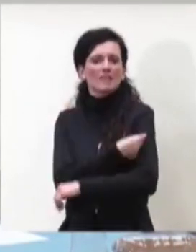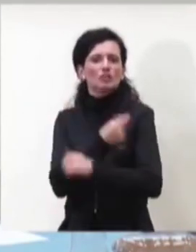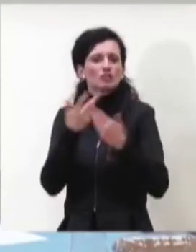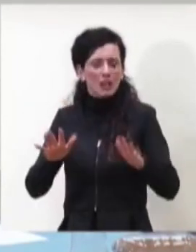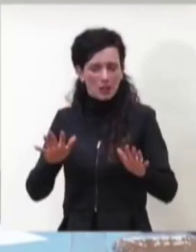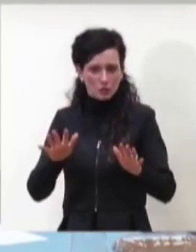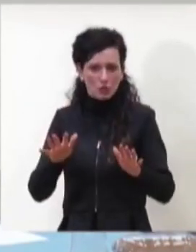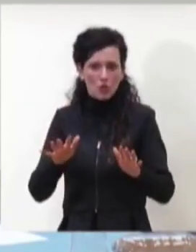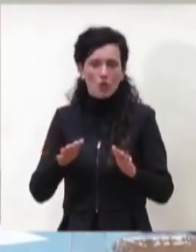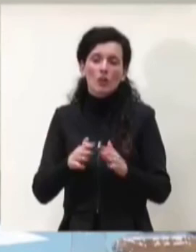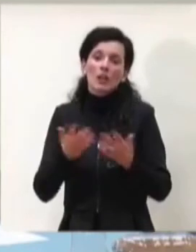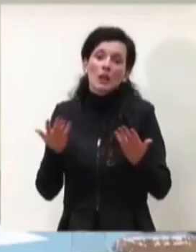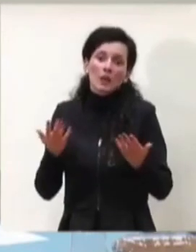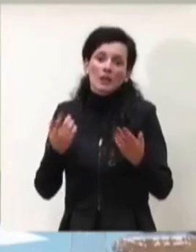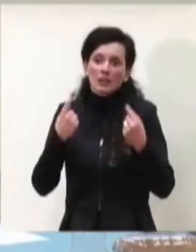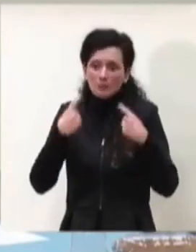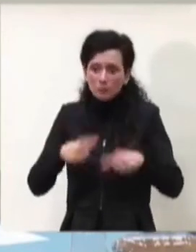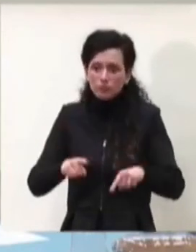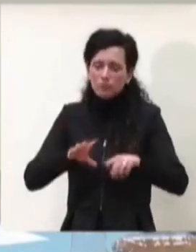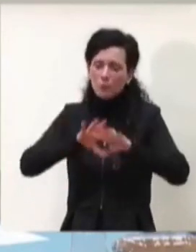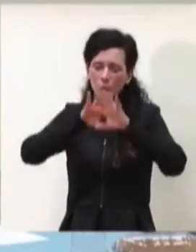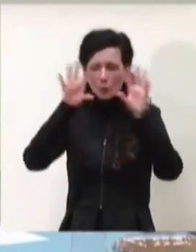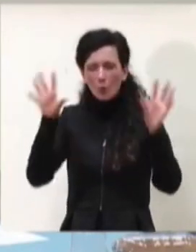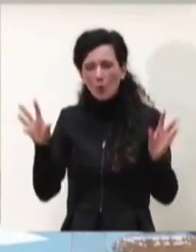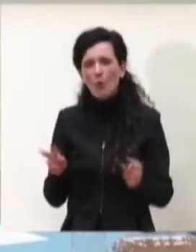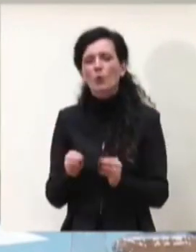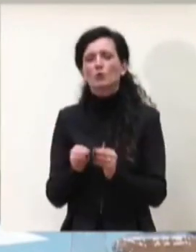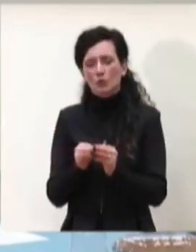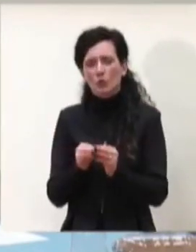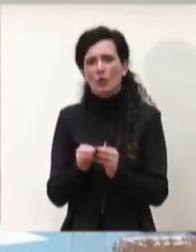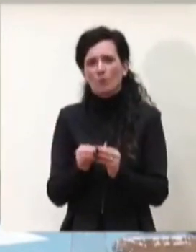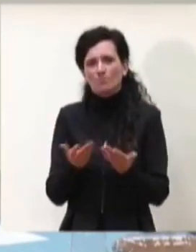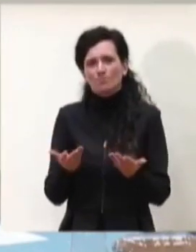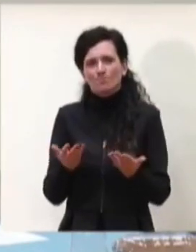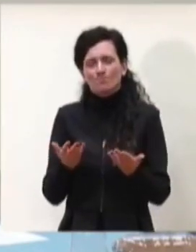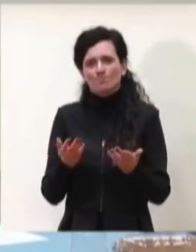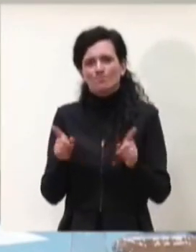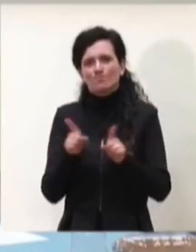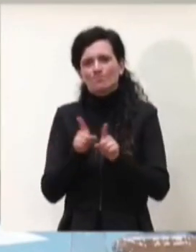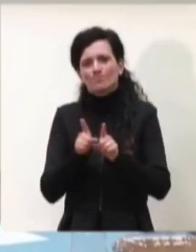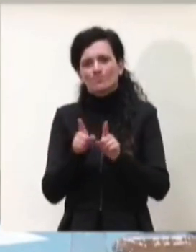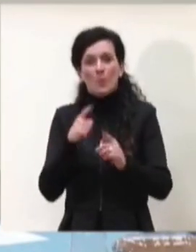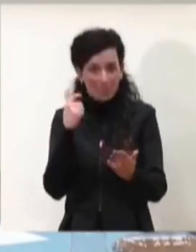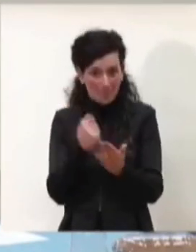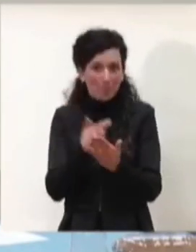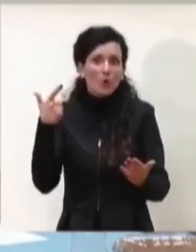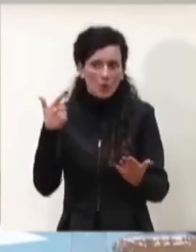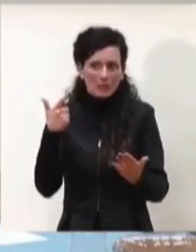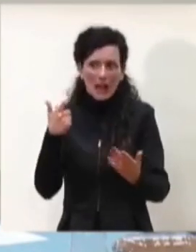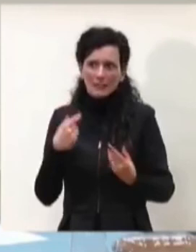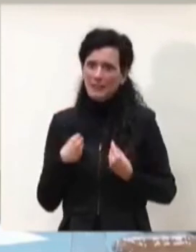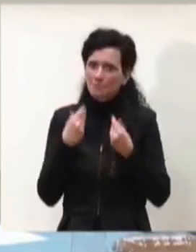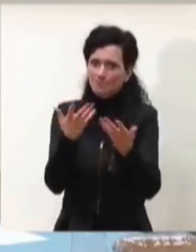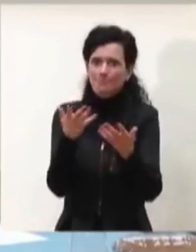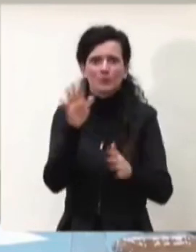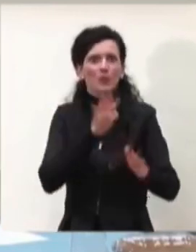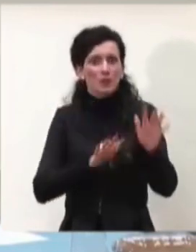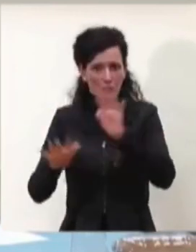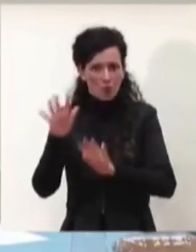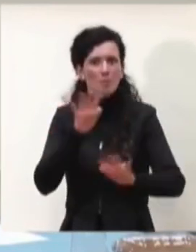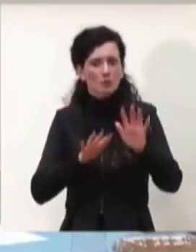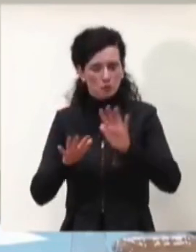decisamente assai importante da sottolineare perché